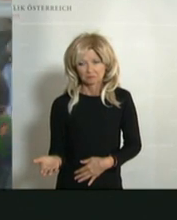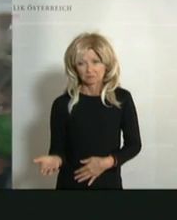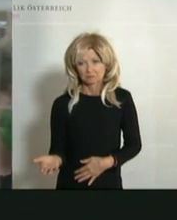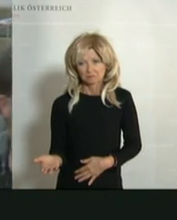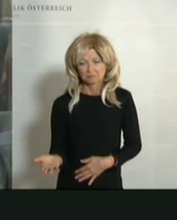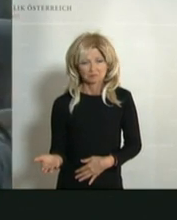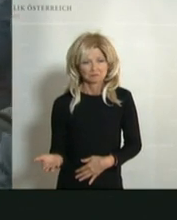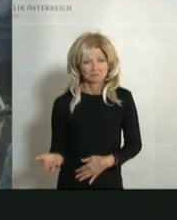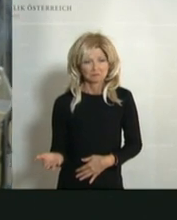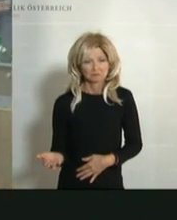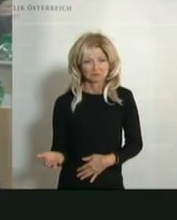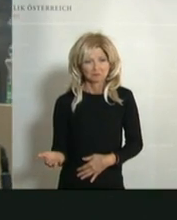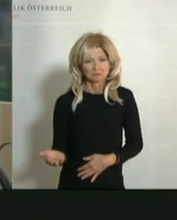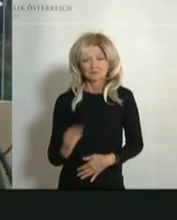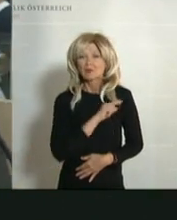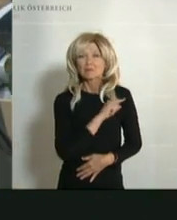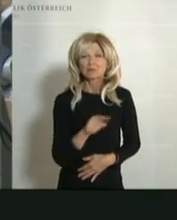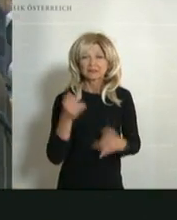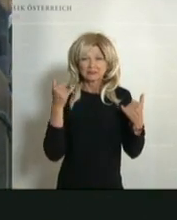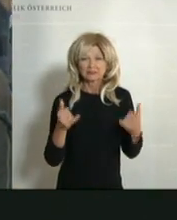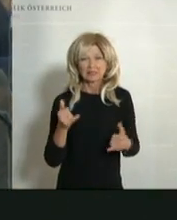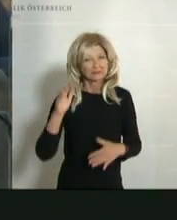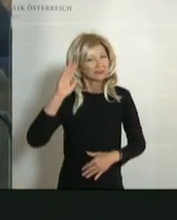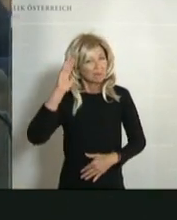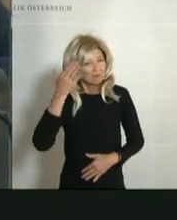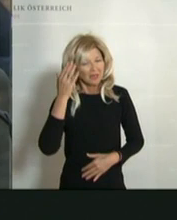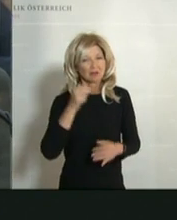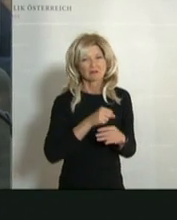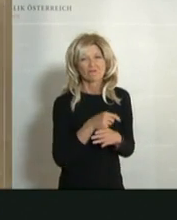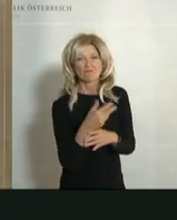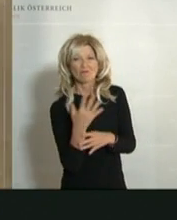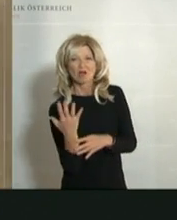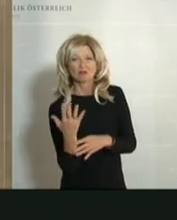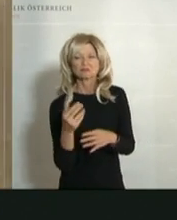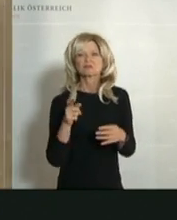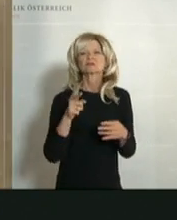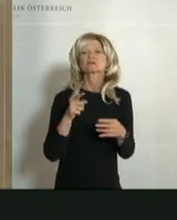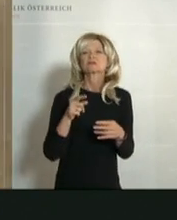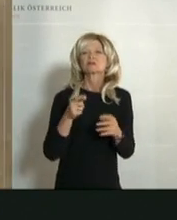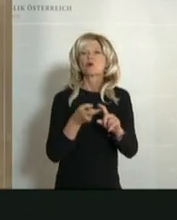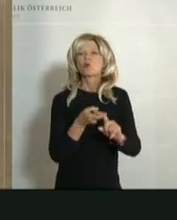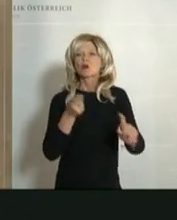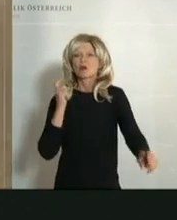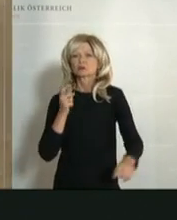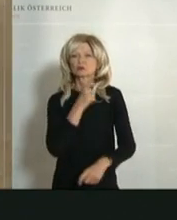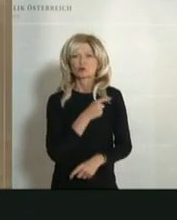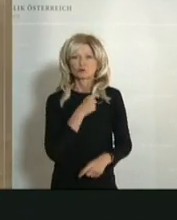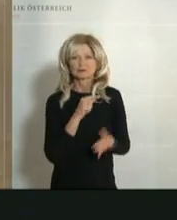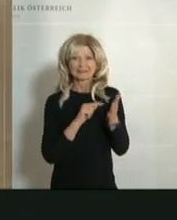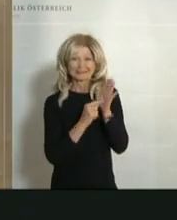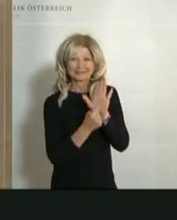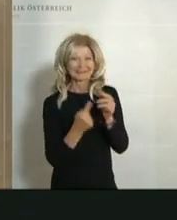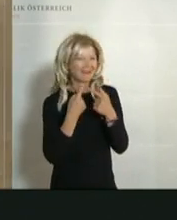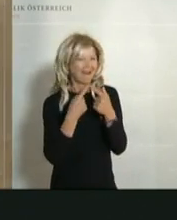Die bisher bekannten Fakten und der Bericht dieser unabhängigen Kommission zeigen ein völlig anderes Bild.